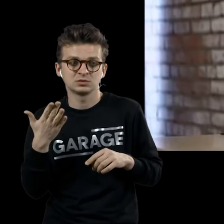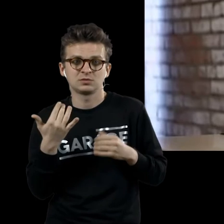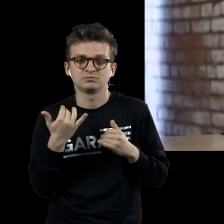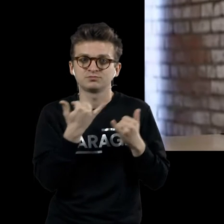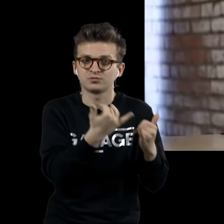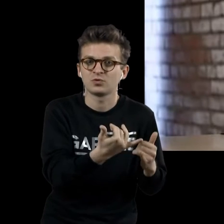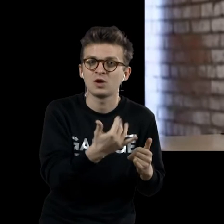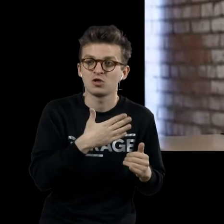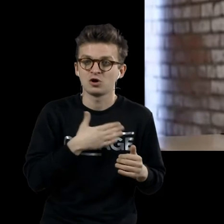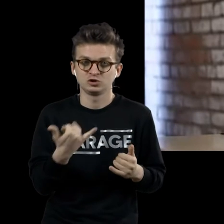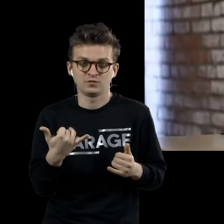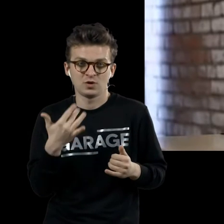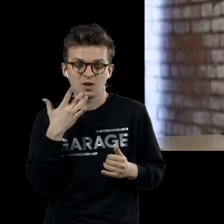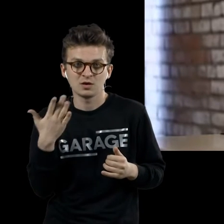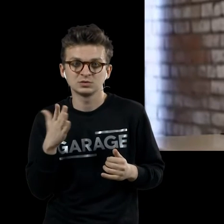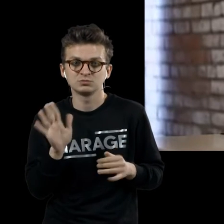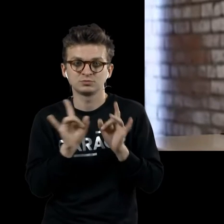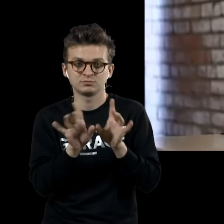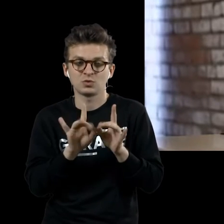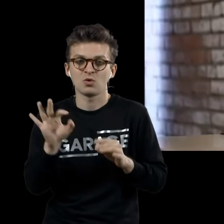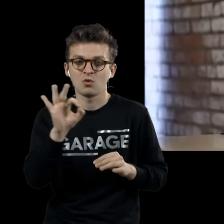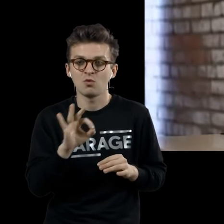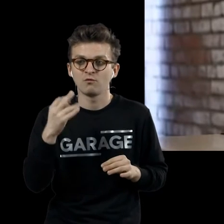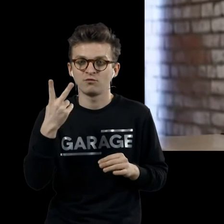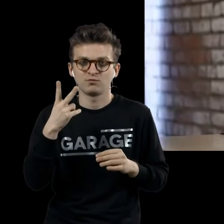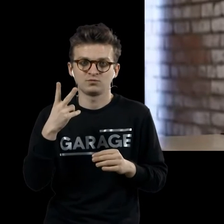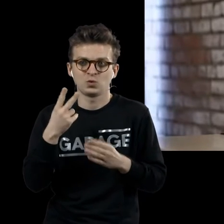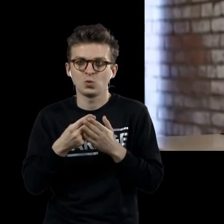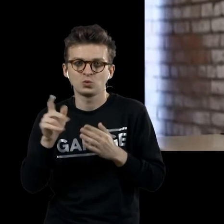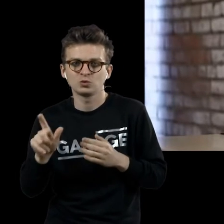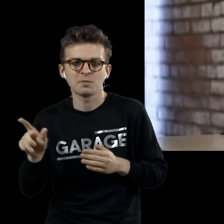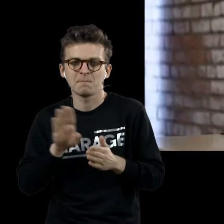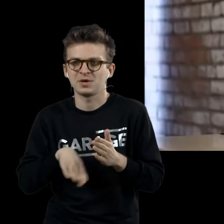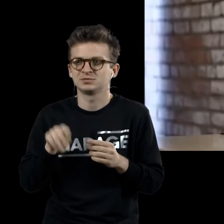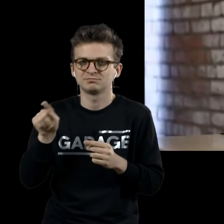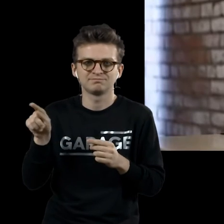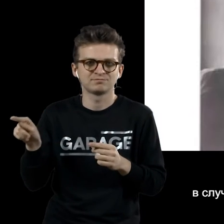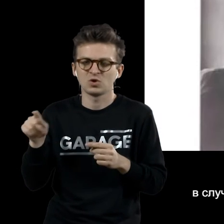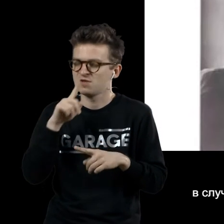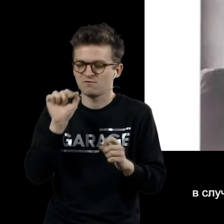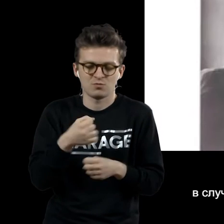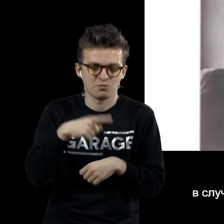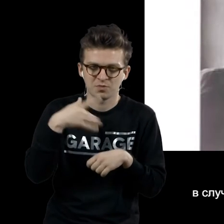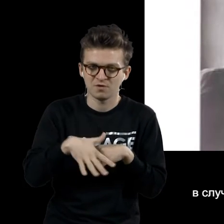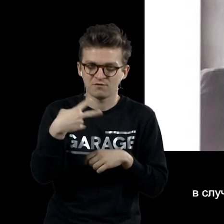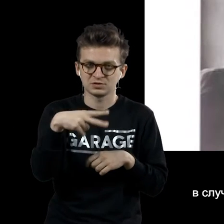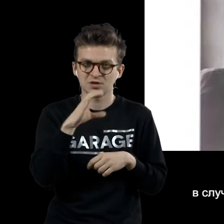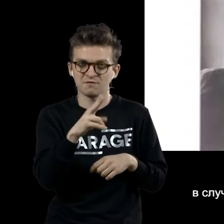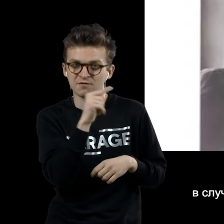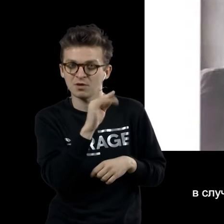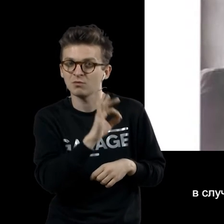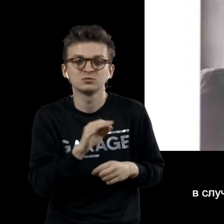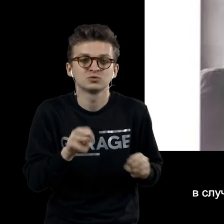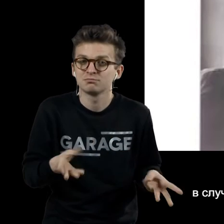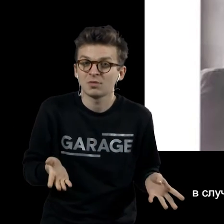Сегодняшняя наша лекция посвящена двум художникам, без которых невозможно понять XX век. Это Марсель Дюшан и Сальватор